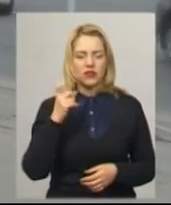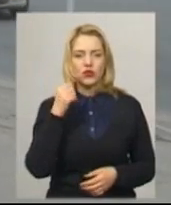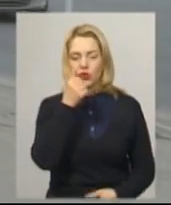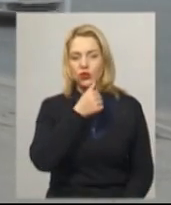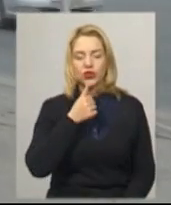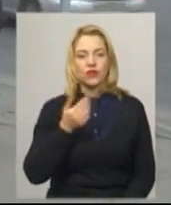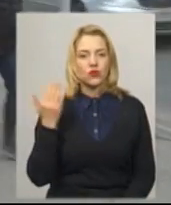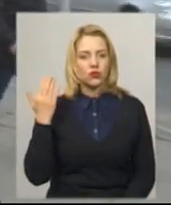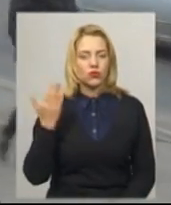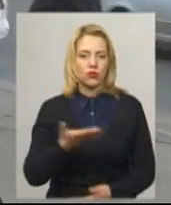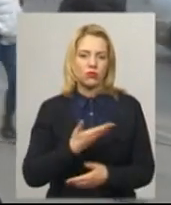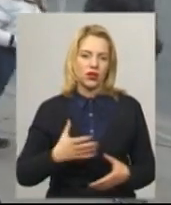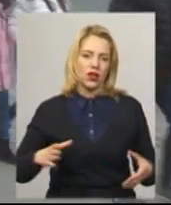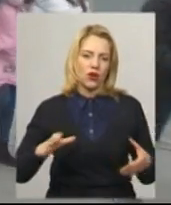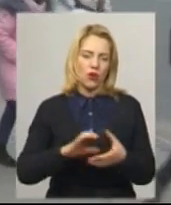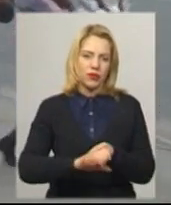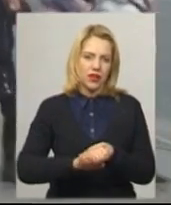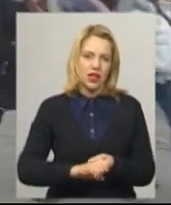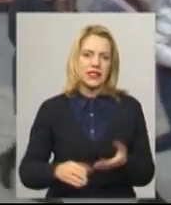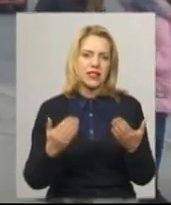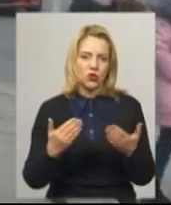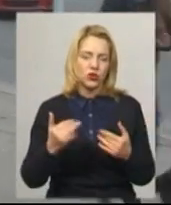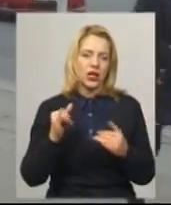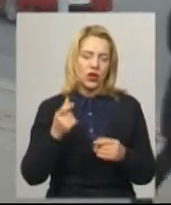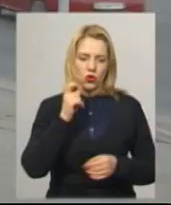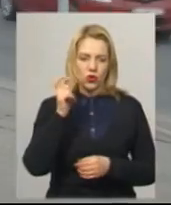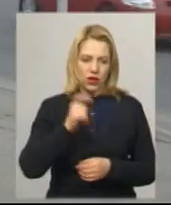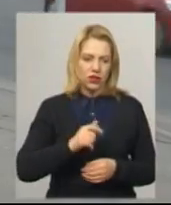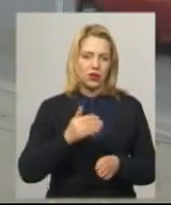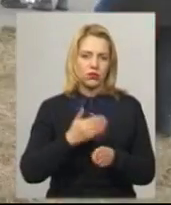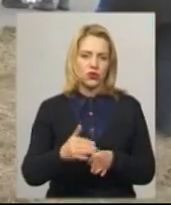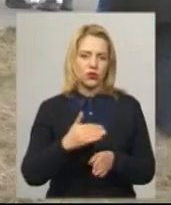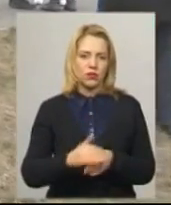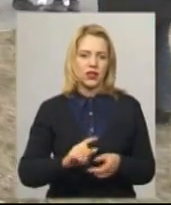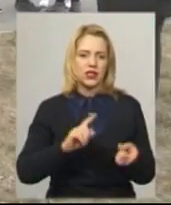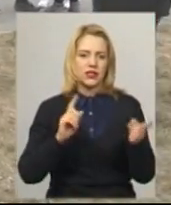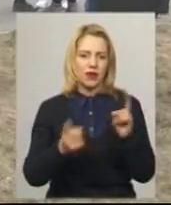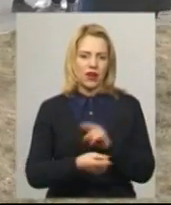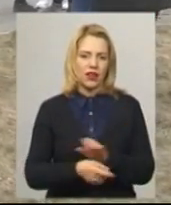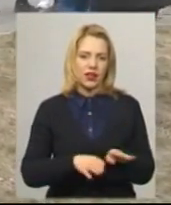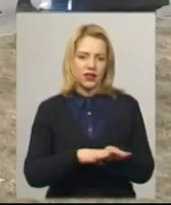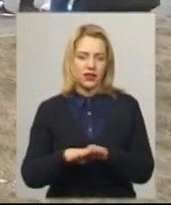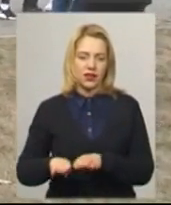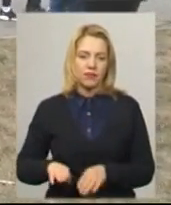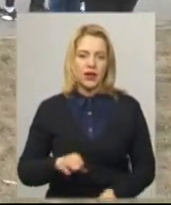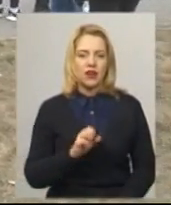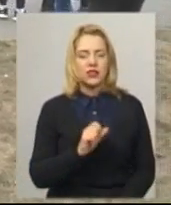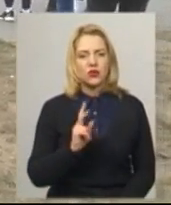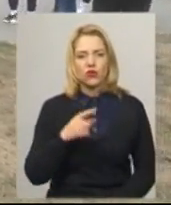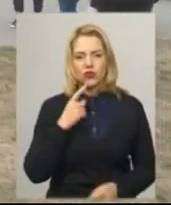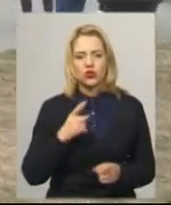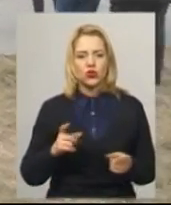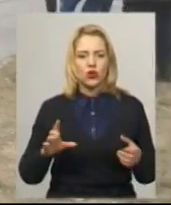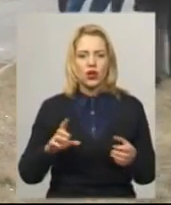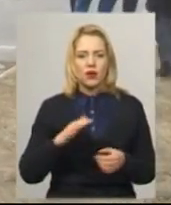ми об'єдналися за руки, і Україна з того моменту дійсно поступово ставала єдина. Анастасія Козак додає, цього року долучилось більше